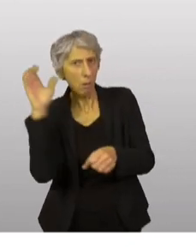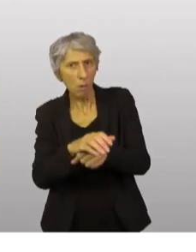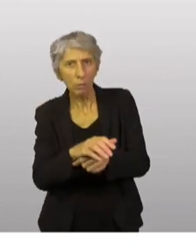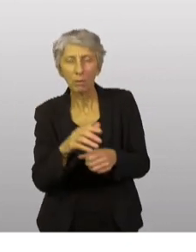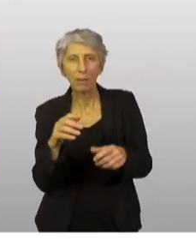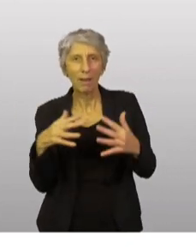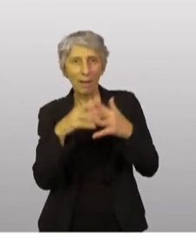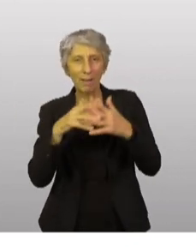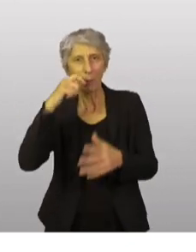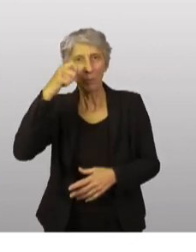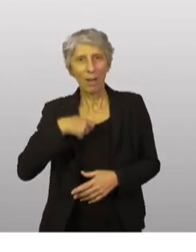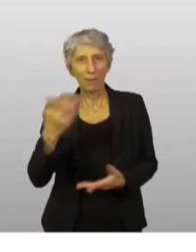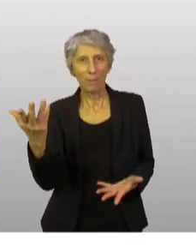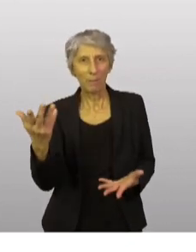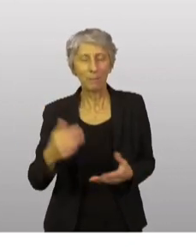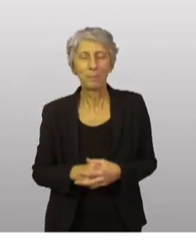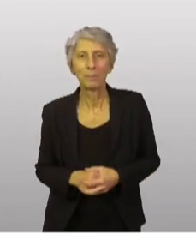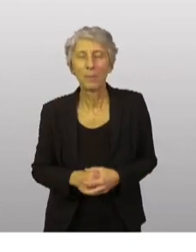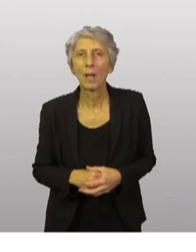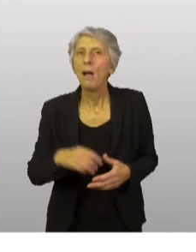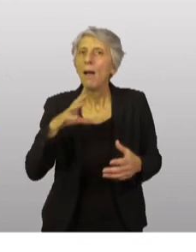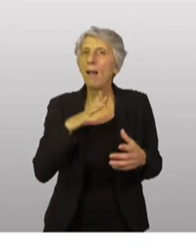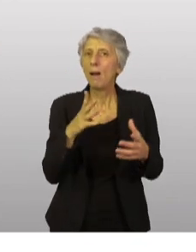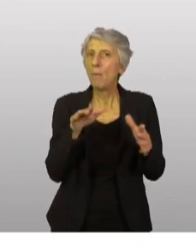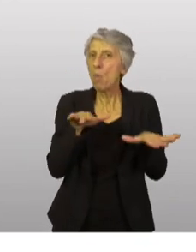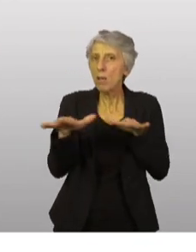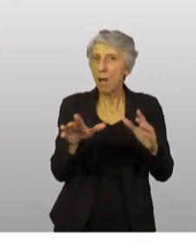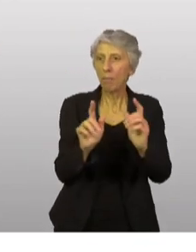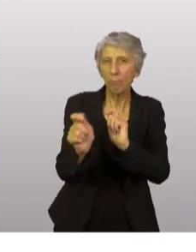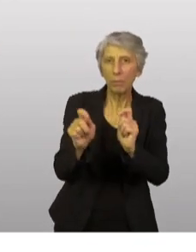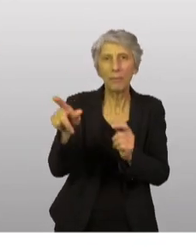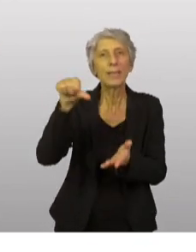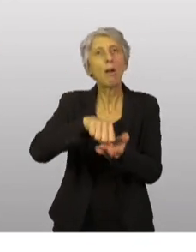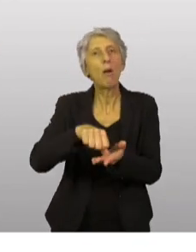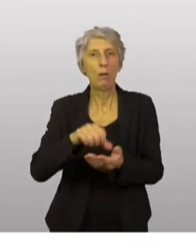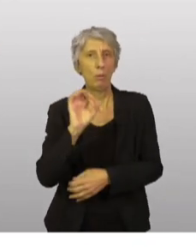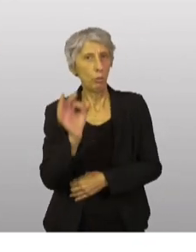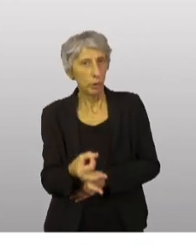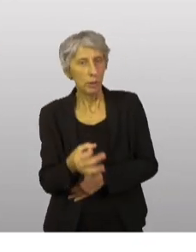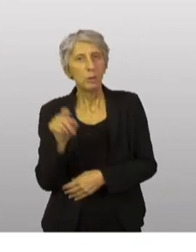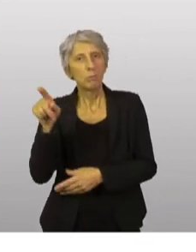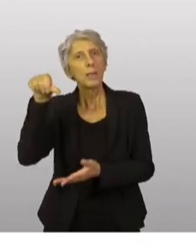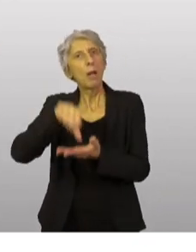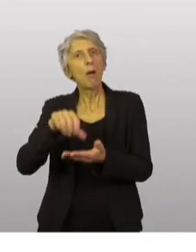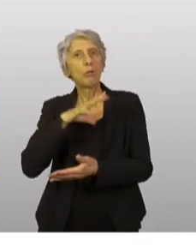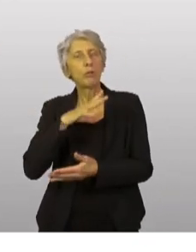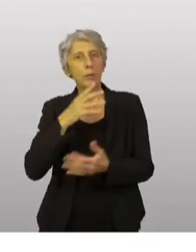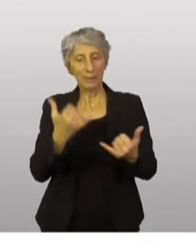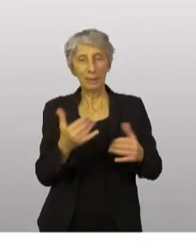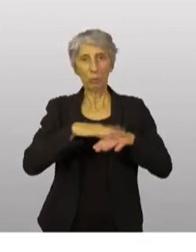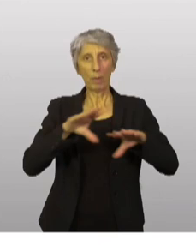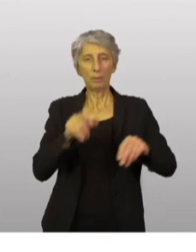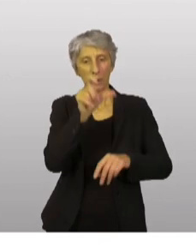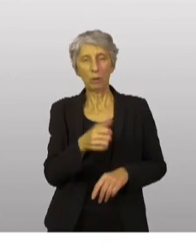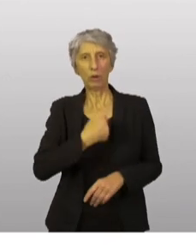l'Ukraine. Est-ce que nous avons des canaux de communication avec l'Iran ? Oui. L'Iran a un chargé d'affaires en France et nous avons